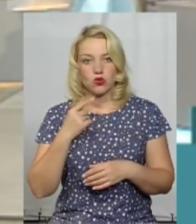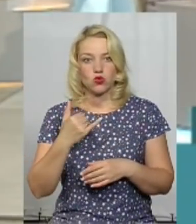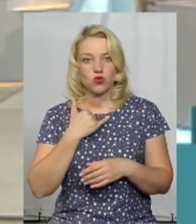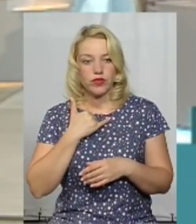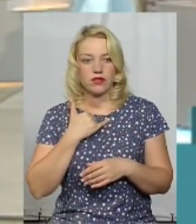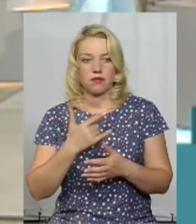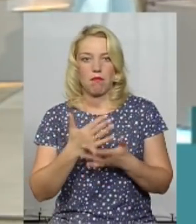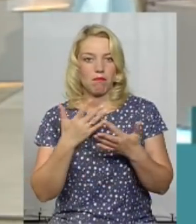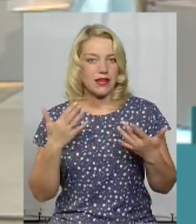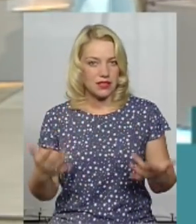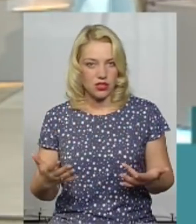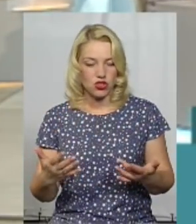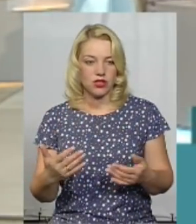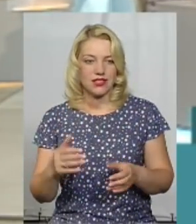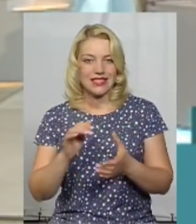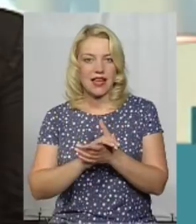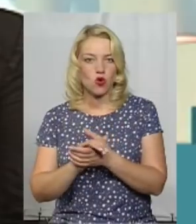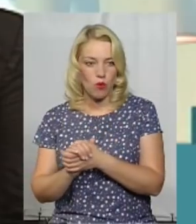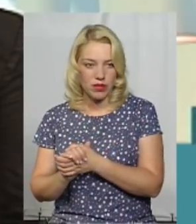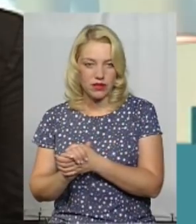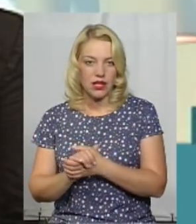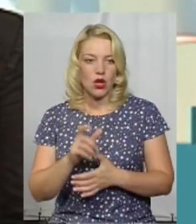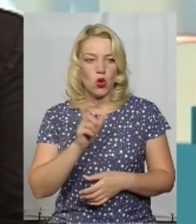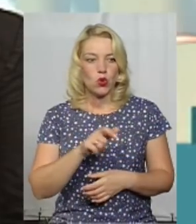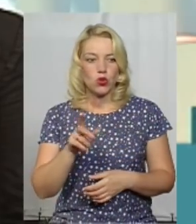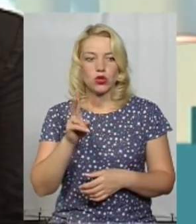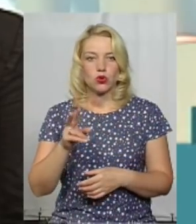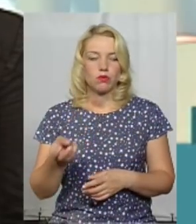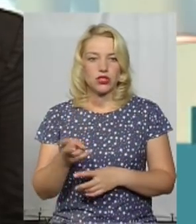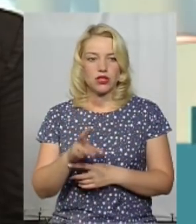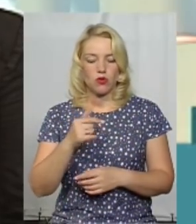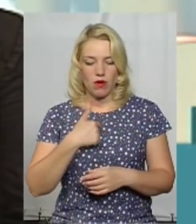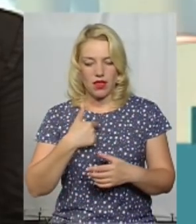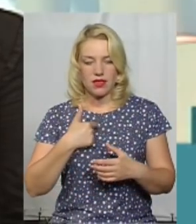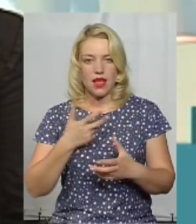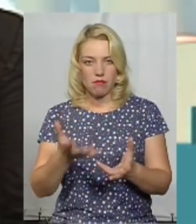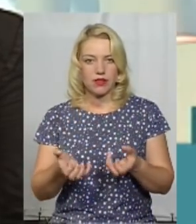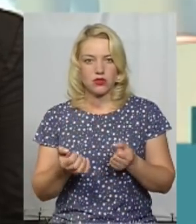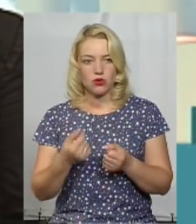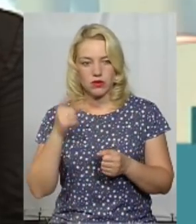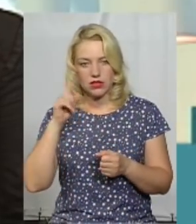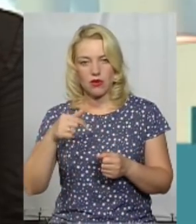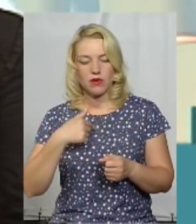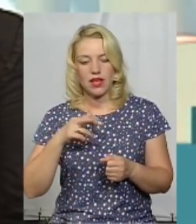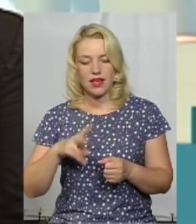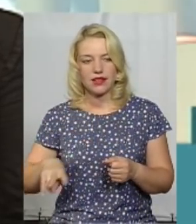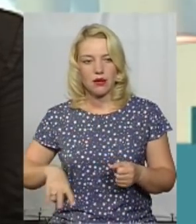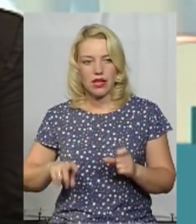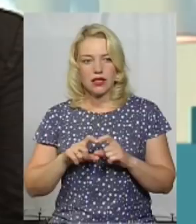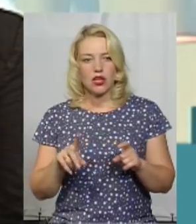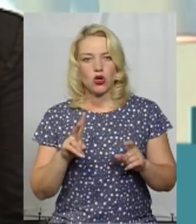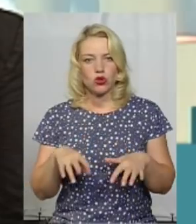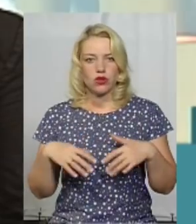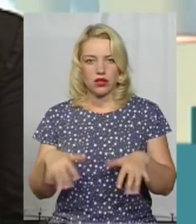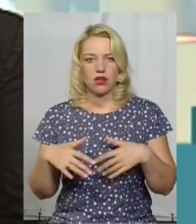безліч моїх знайомих, ну, скажімо, ті люди, які прийшли до мене на прийом і вже мене знають як директора департамента, які